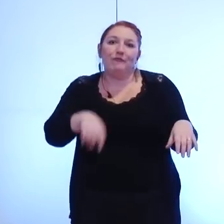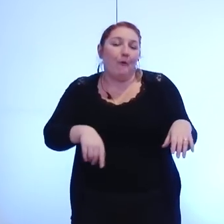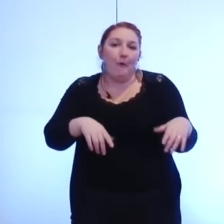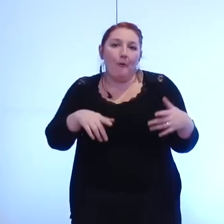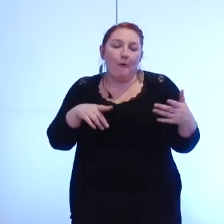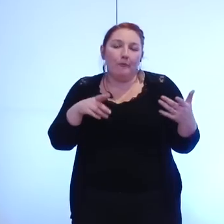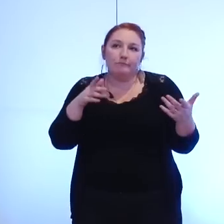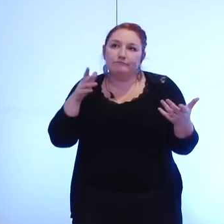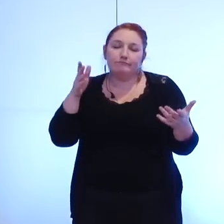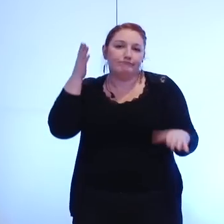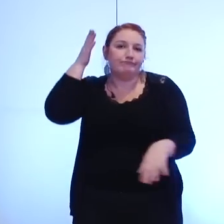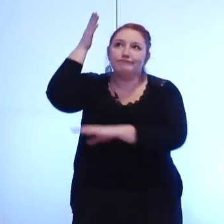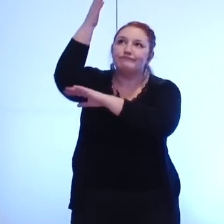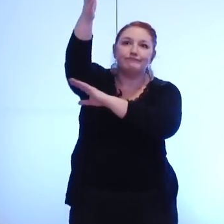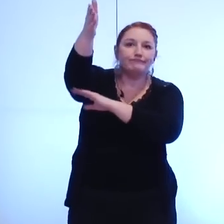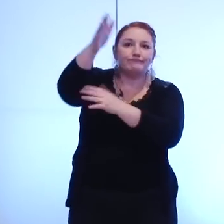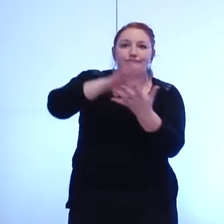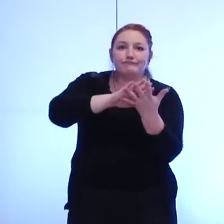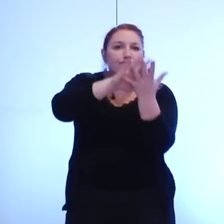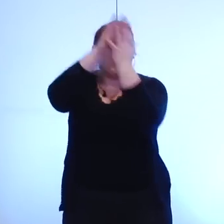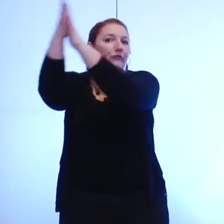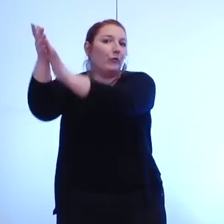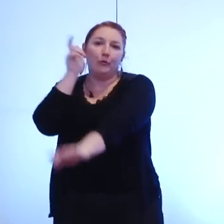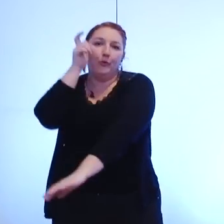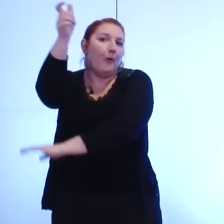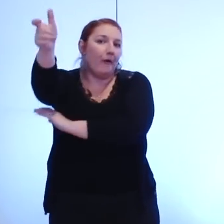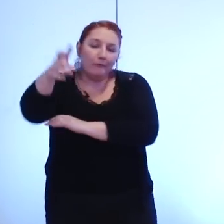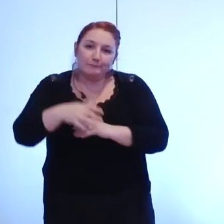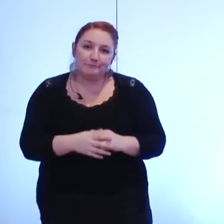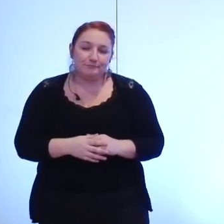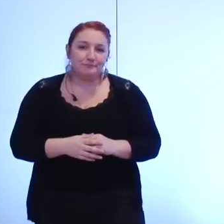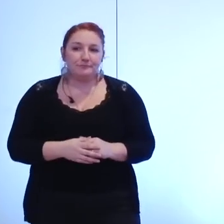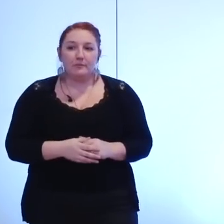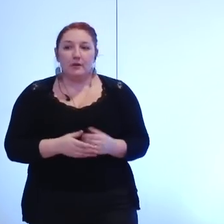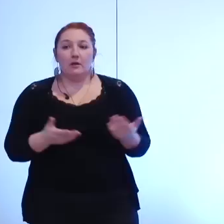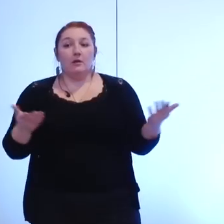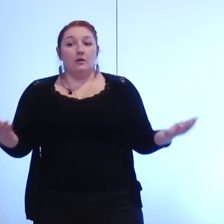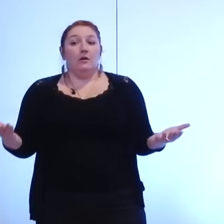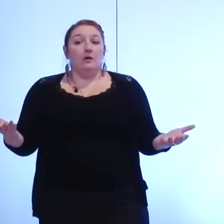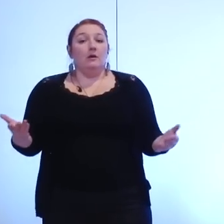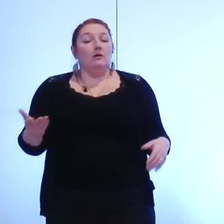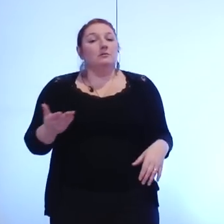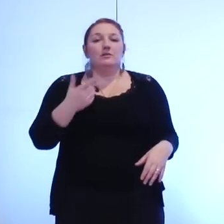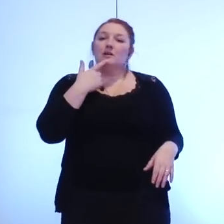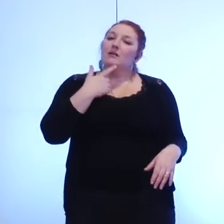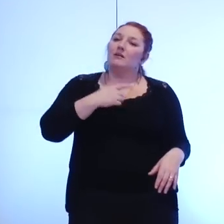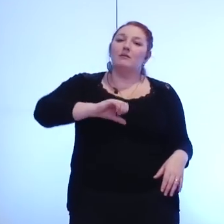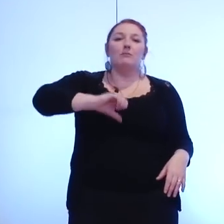'évolution que nous connaissons actuellement donc tout ne se passe pas au 1er janvier